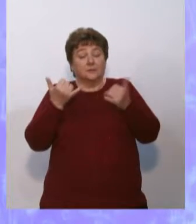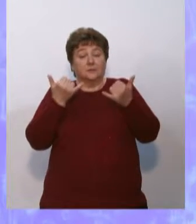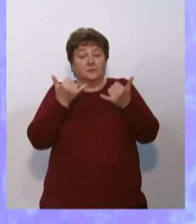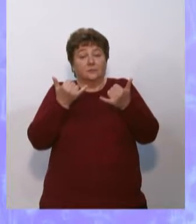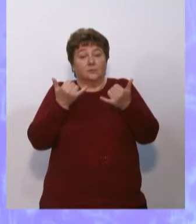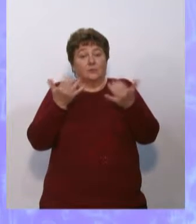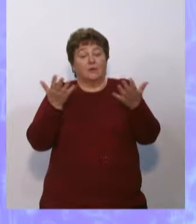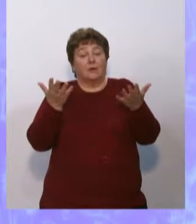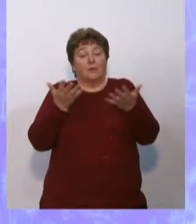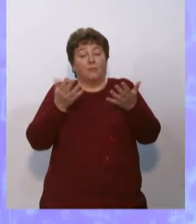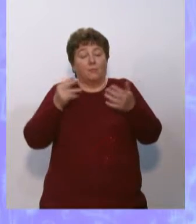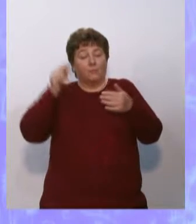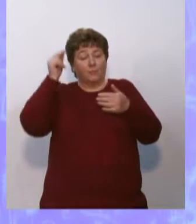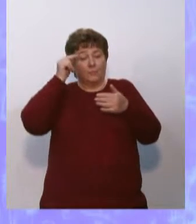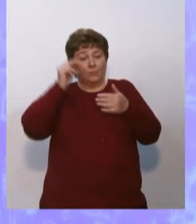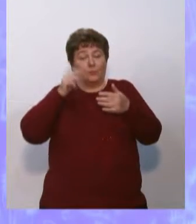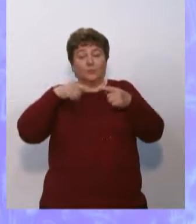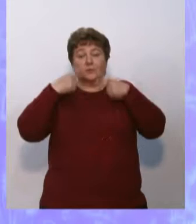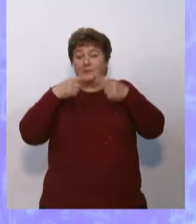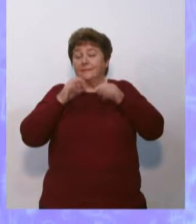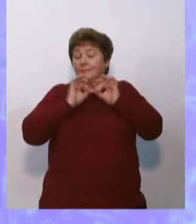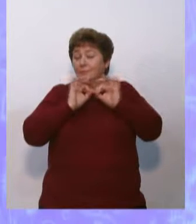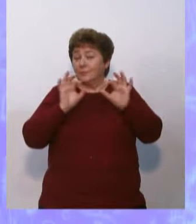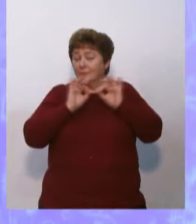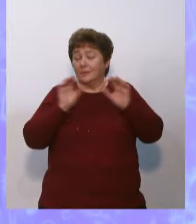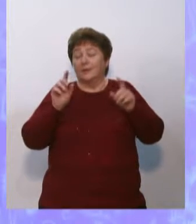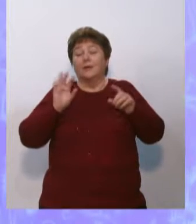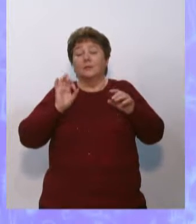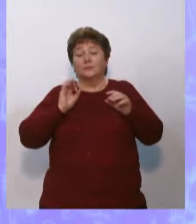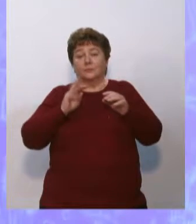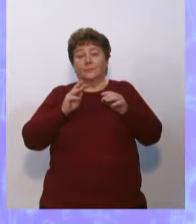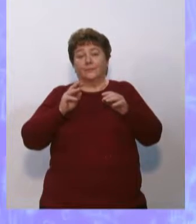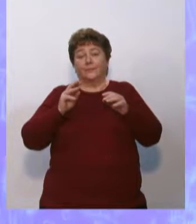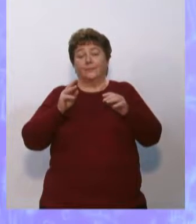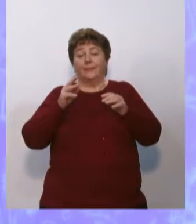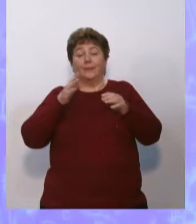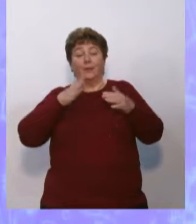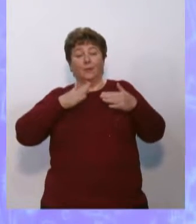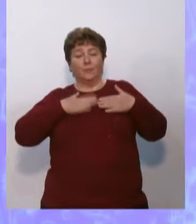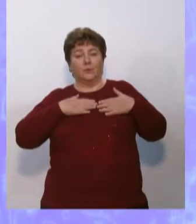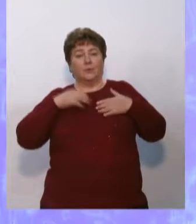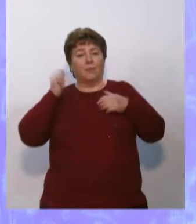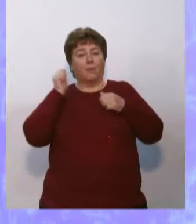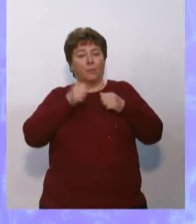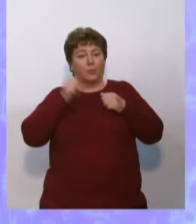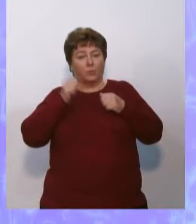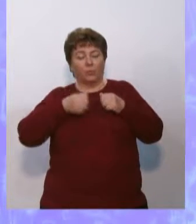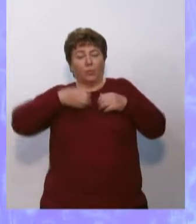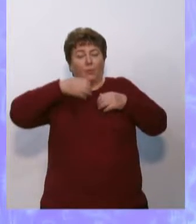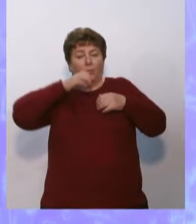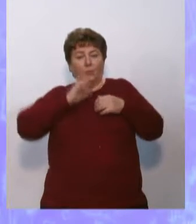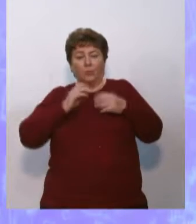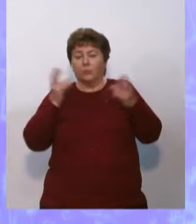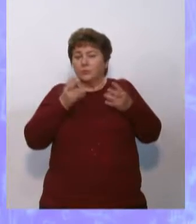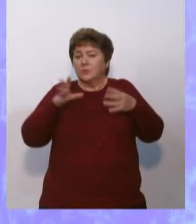сегодня на уроке пойдет речь. Меня бьют, меня бьют, всем нужна я. Кто